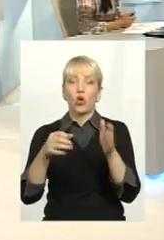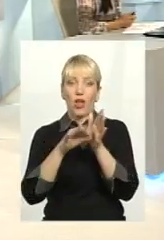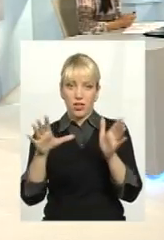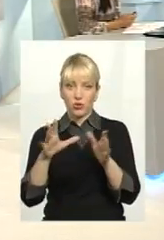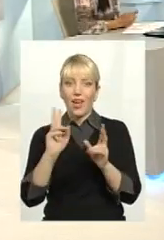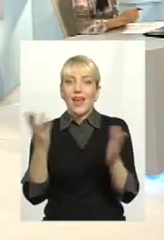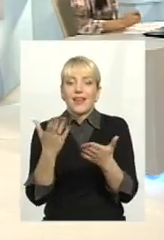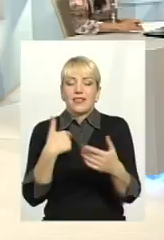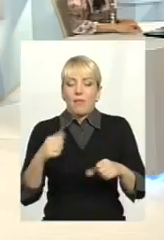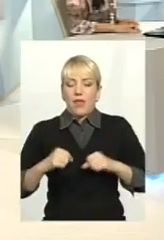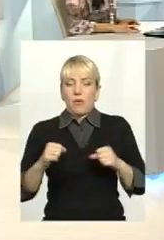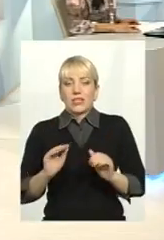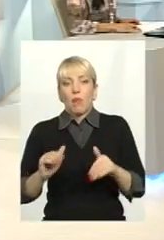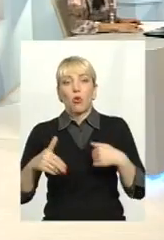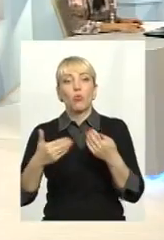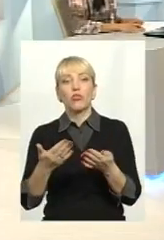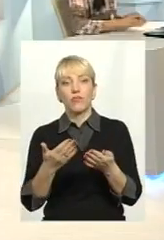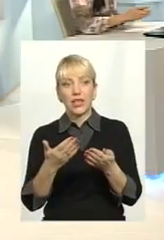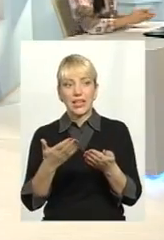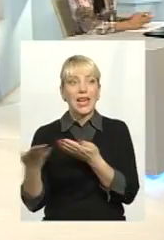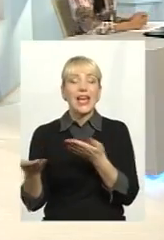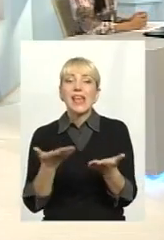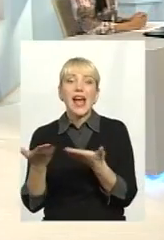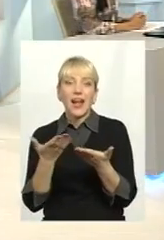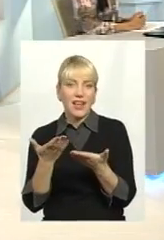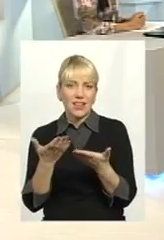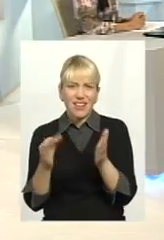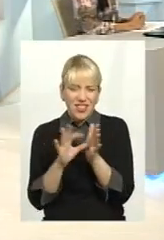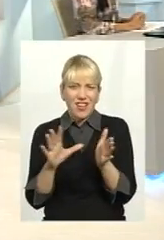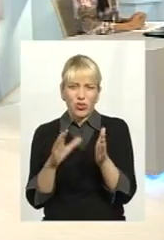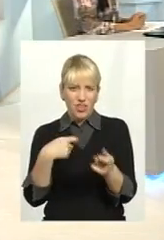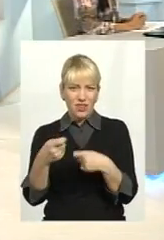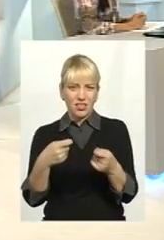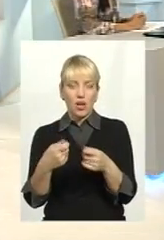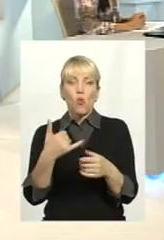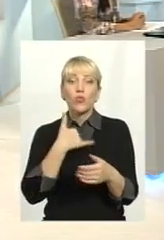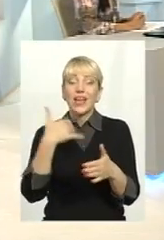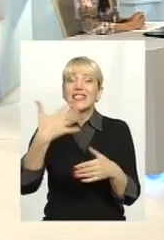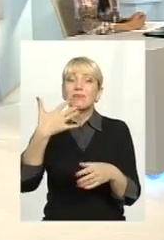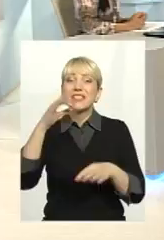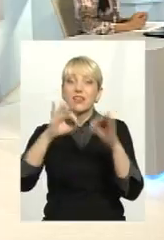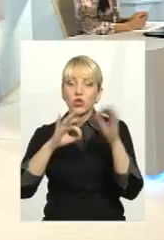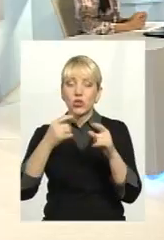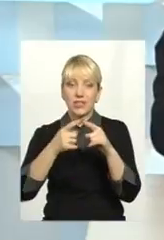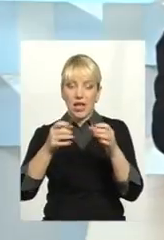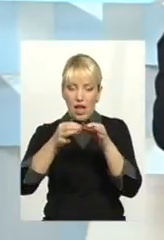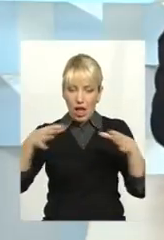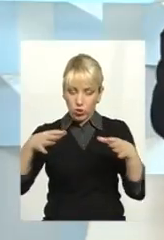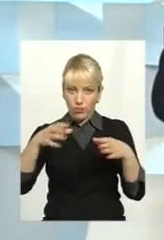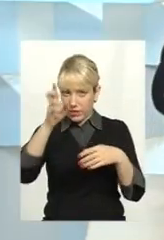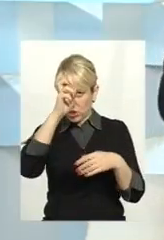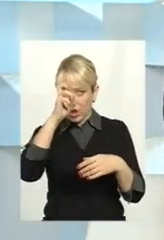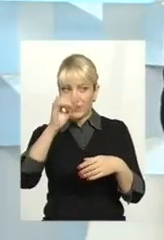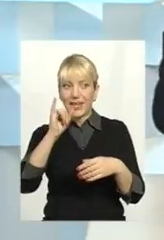намагається запропонувати. Який ринок електроенергії? У нас 50% генерації – це атомна державна.